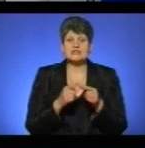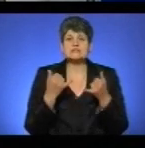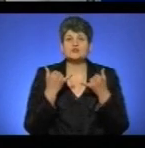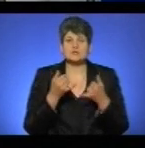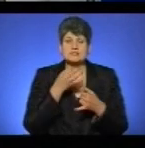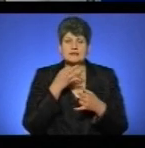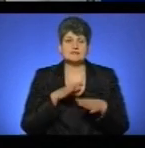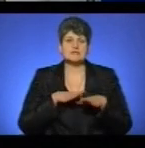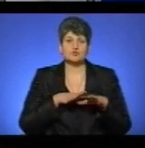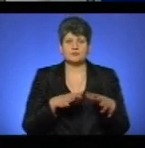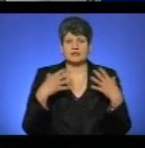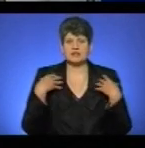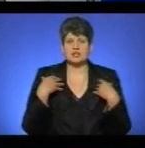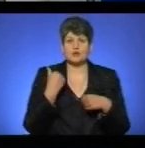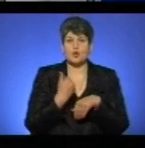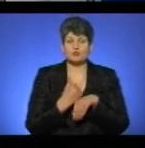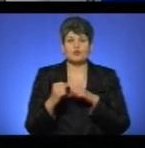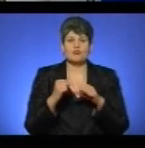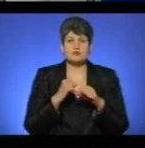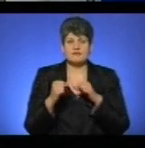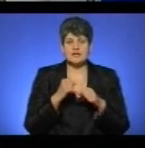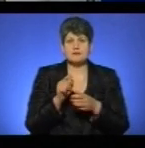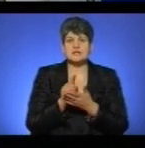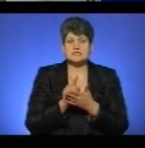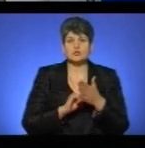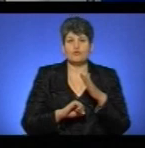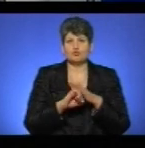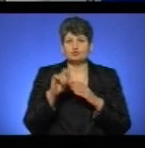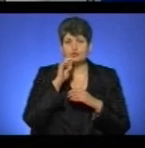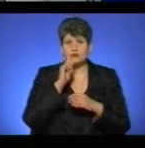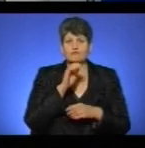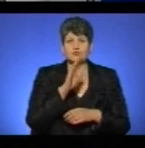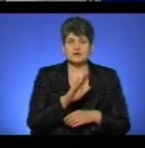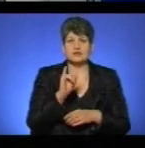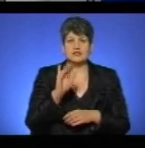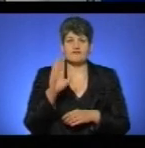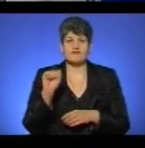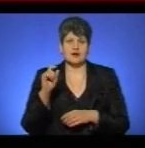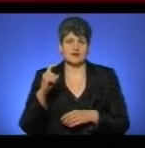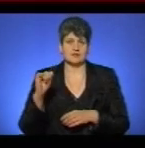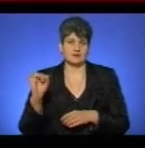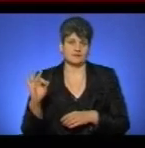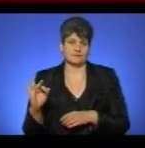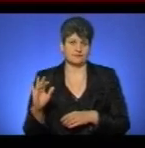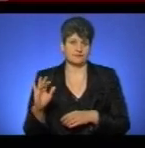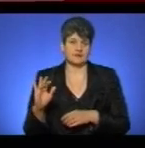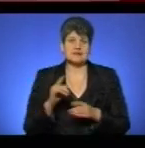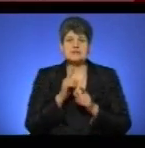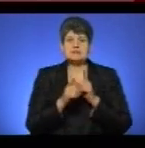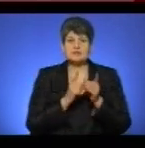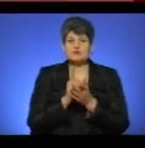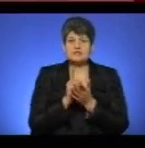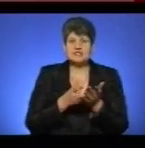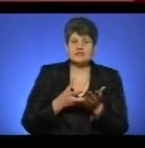повідомив заступник начальника головного управління Пенсійного фонду України в області Володимир Івахов. Зміни у пенсійних